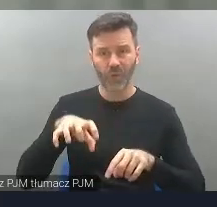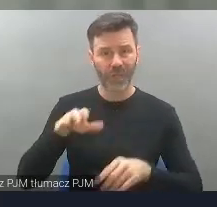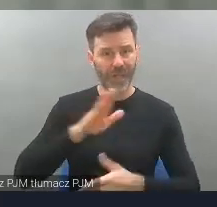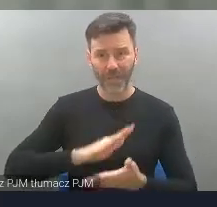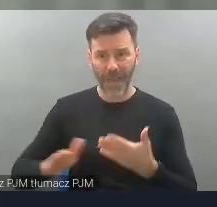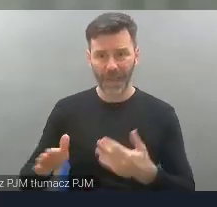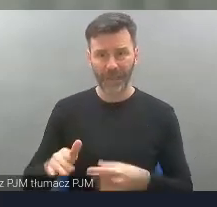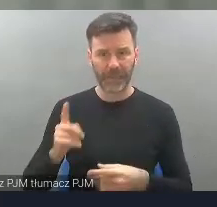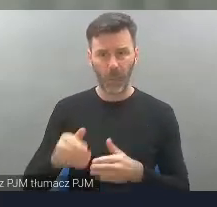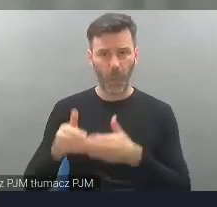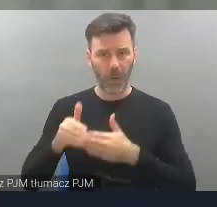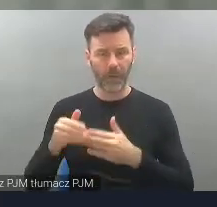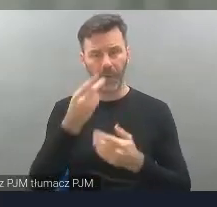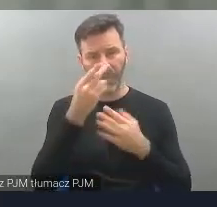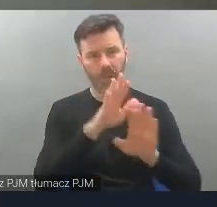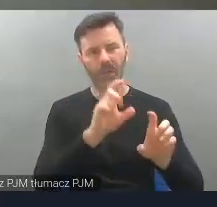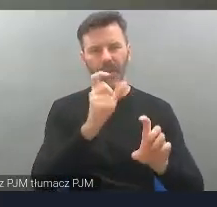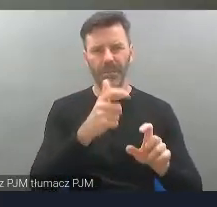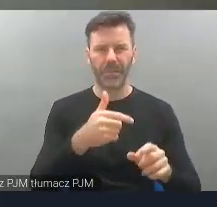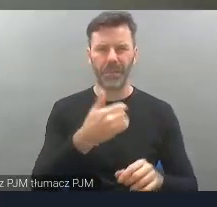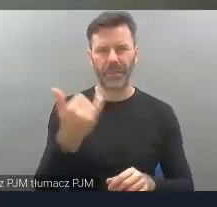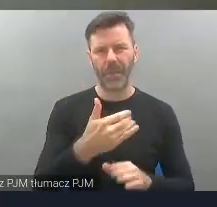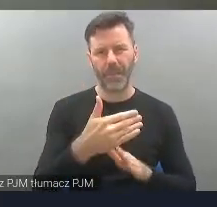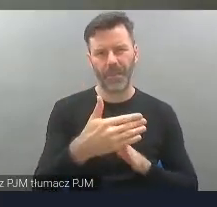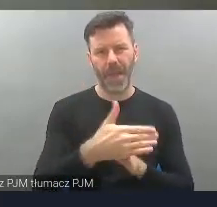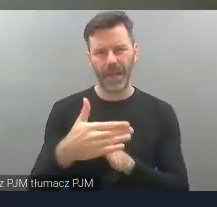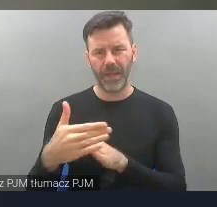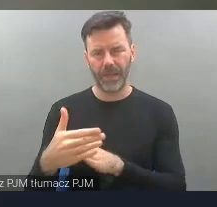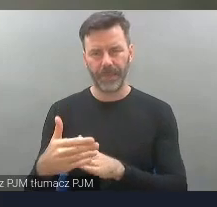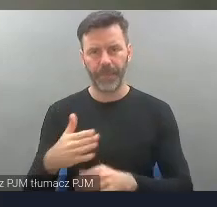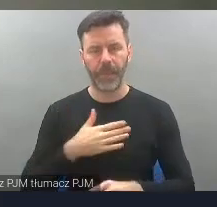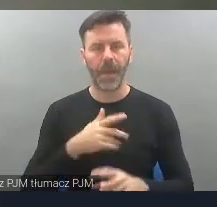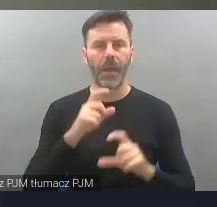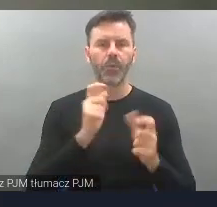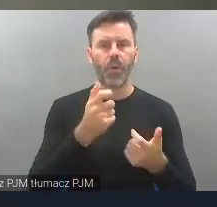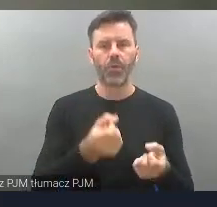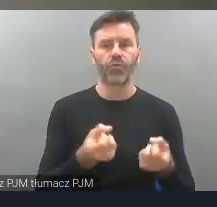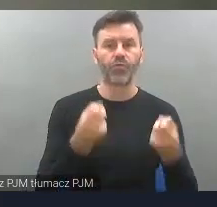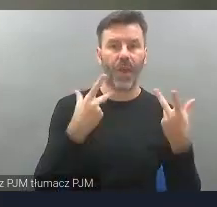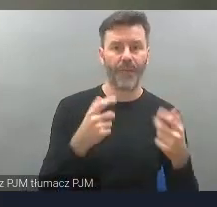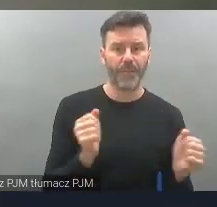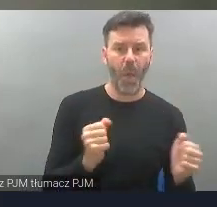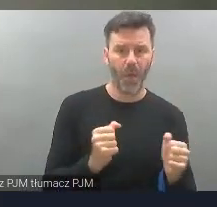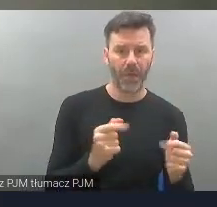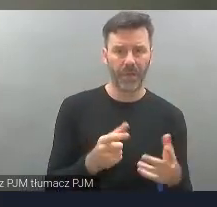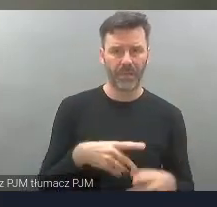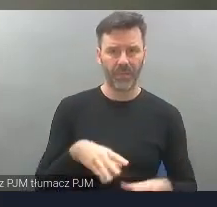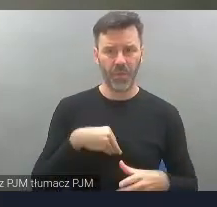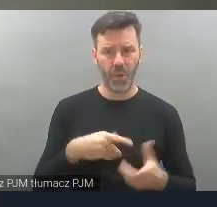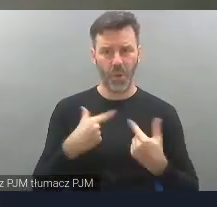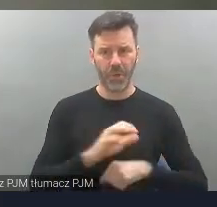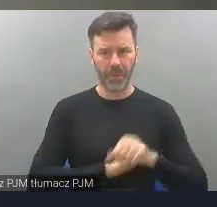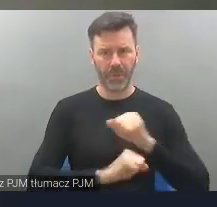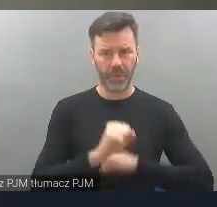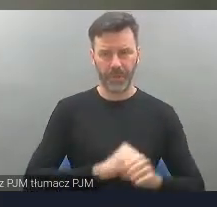zawsze coś staje jakoś na drodze. Albo pracodawca się boi, albo jakoś nie jest świadomy